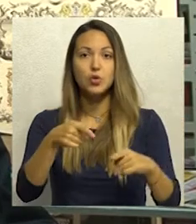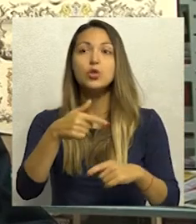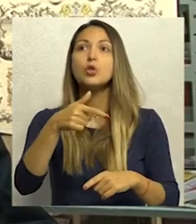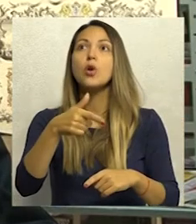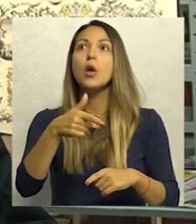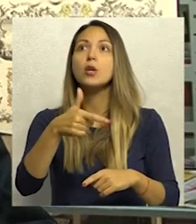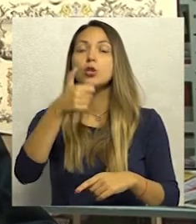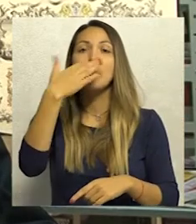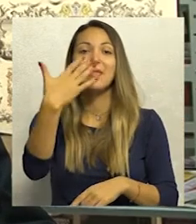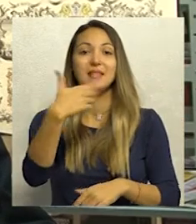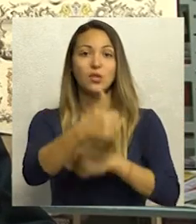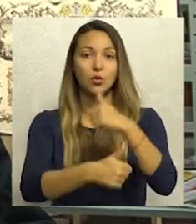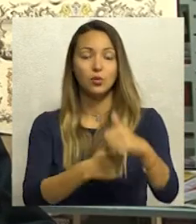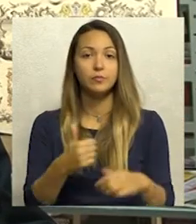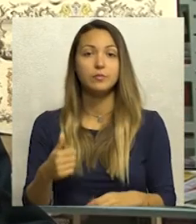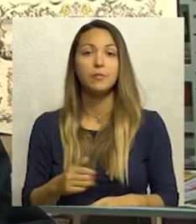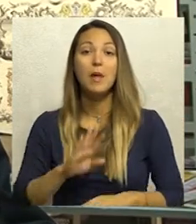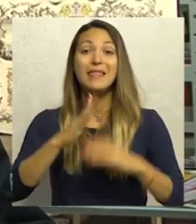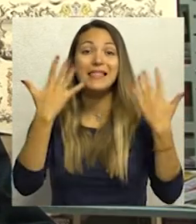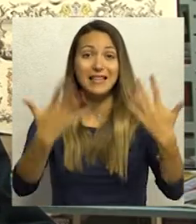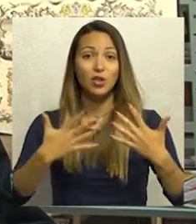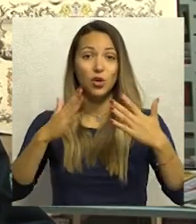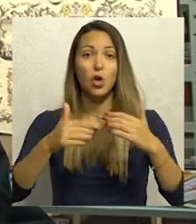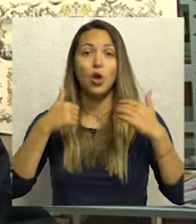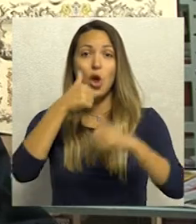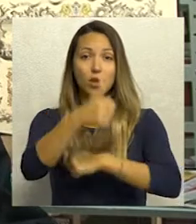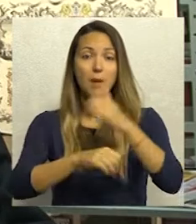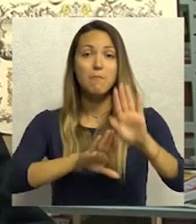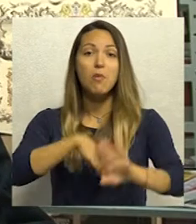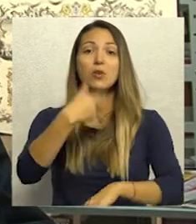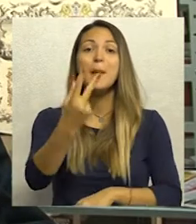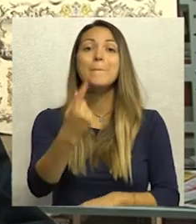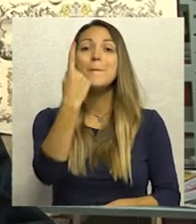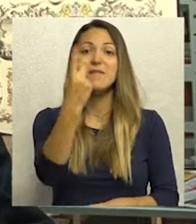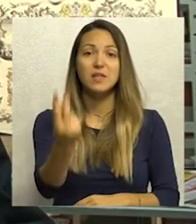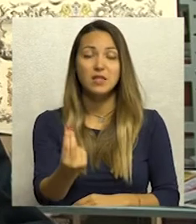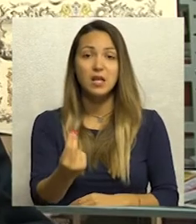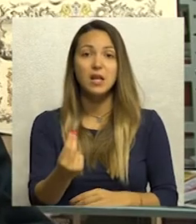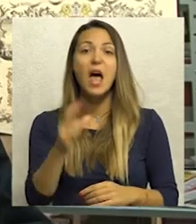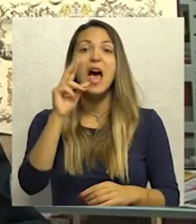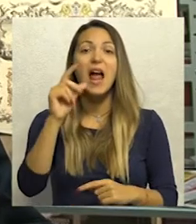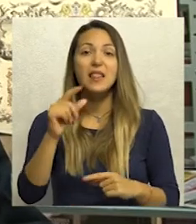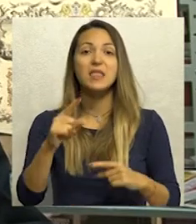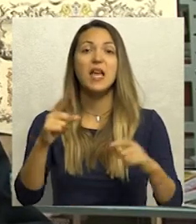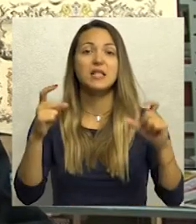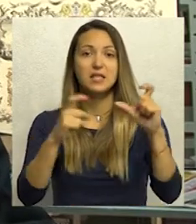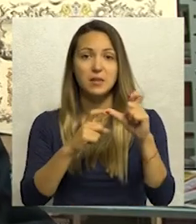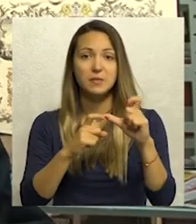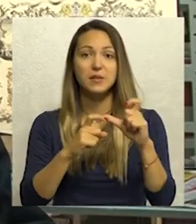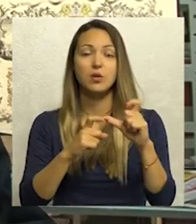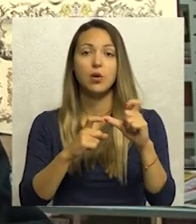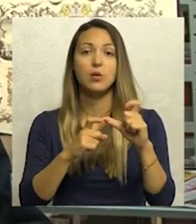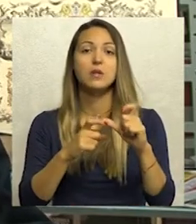desetak godina posle prve srpske osnovana i srpska ratarsko, zanatlijska čitalonica.